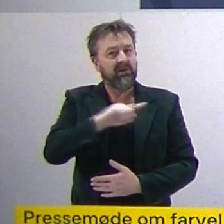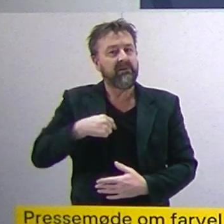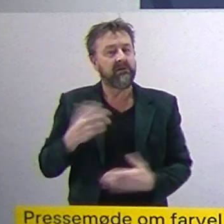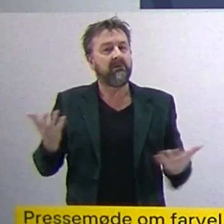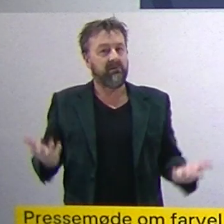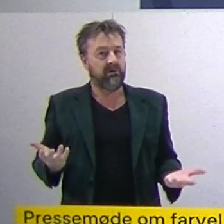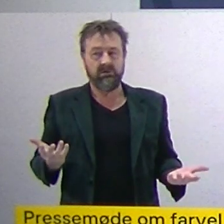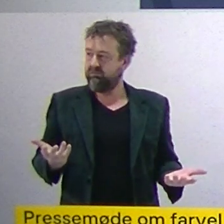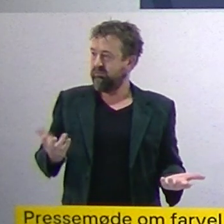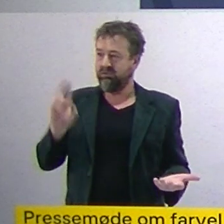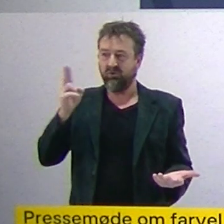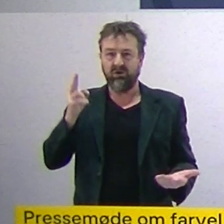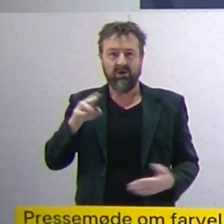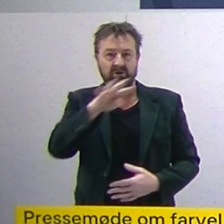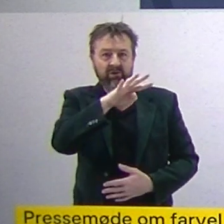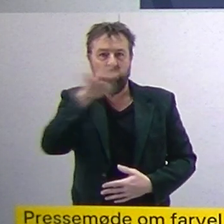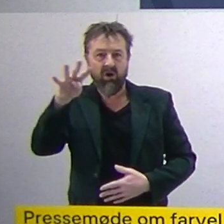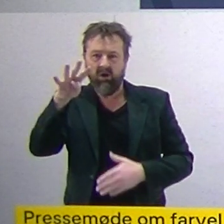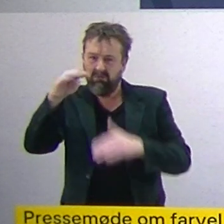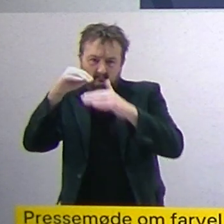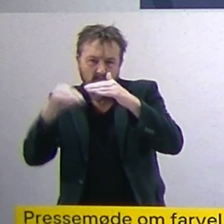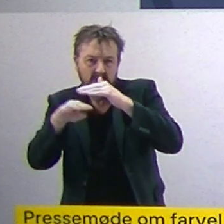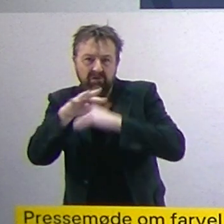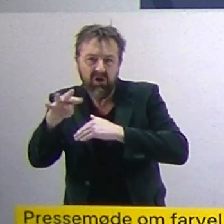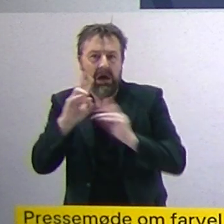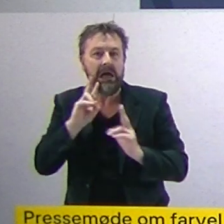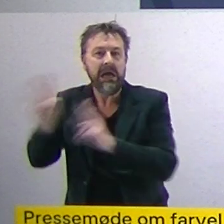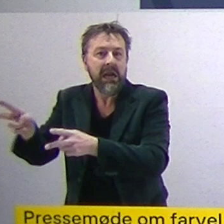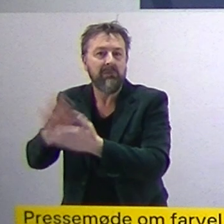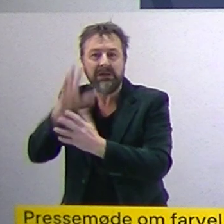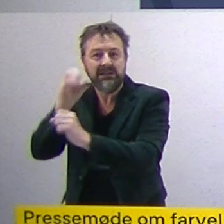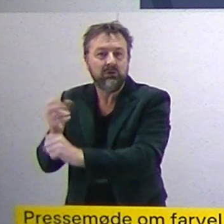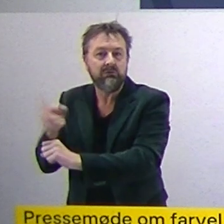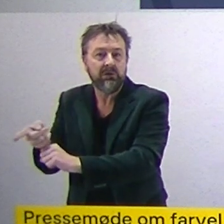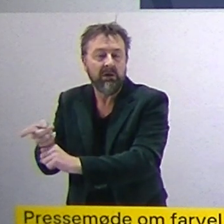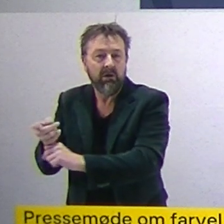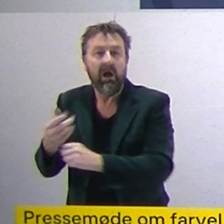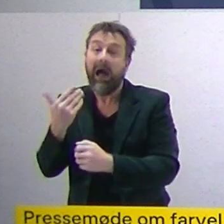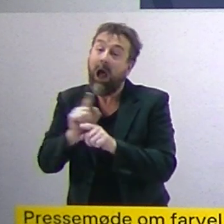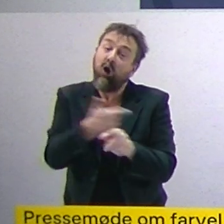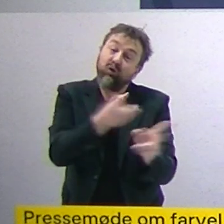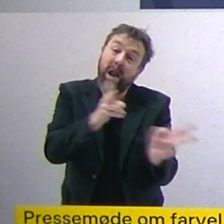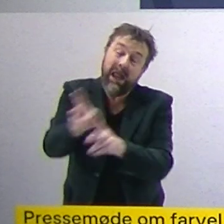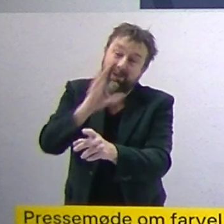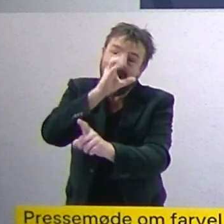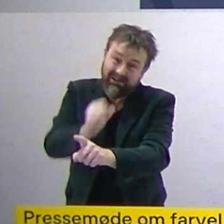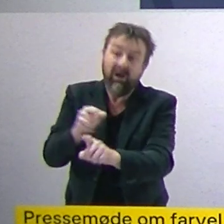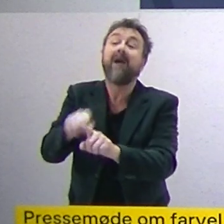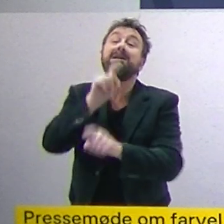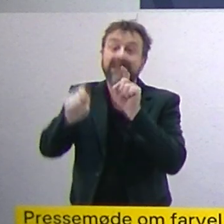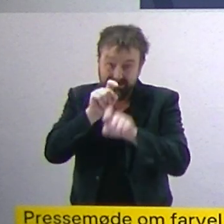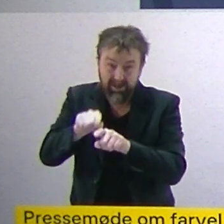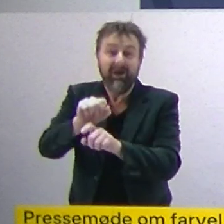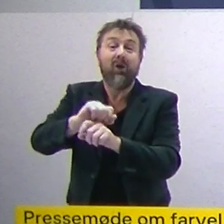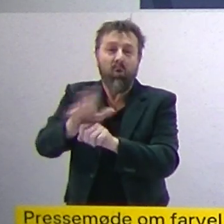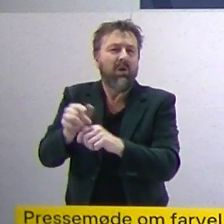end 40 indlagt på intensivafdelingen i Danmark, som er coronasyge. For det er der ligger også folk på intensivafdelingen, som ikke er coronasyge, selvom de er smittet med corona.